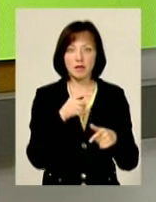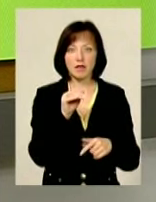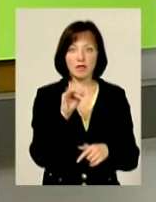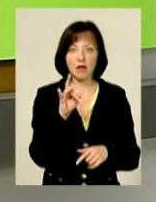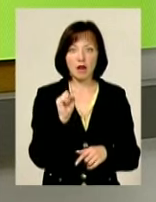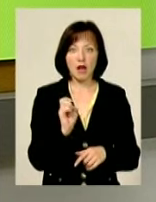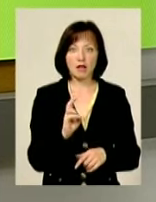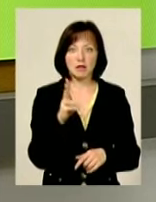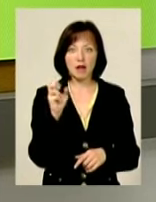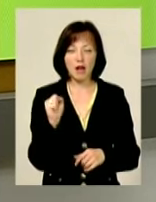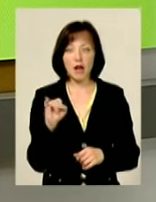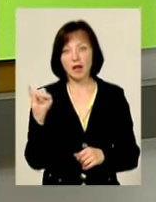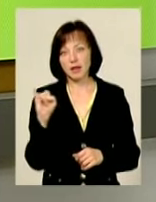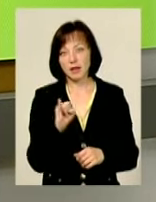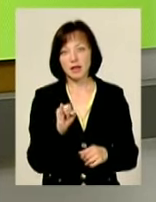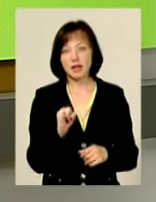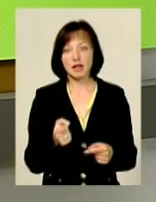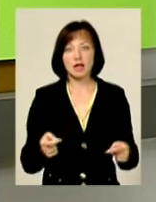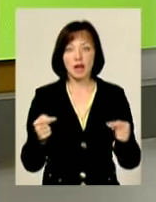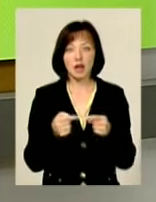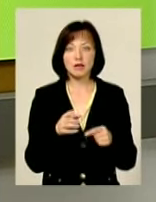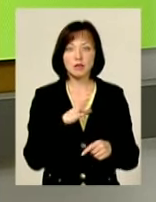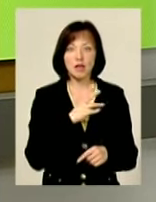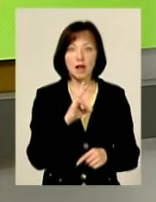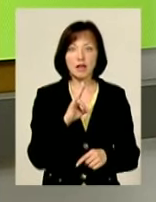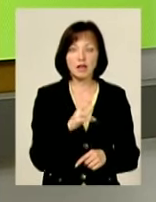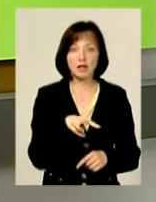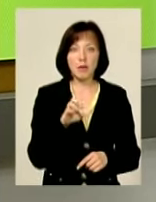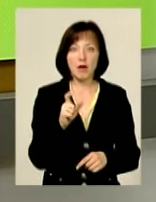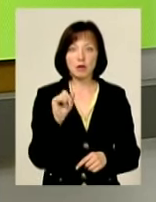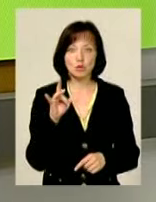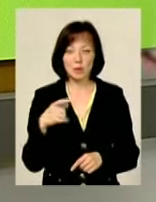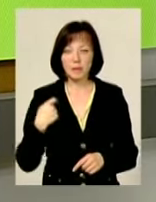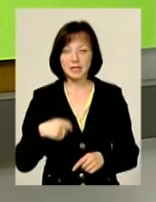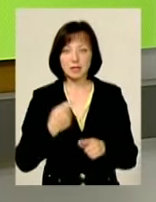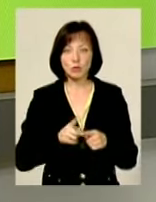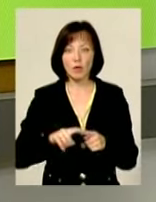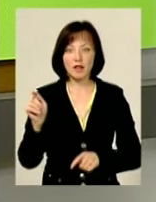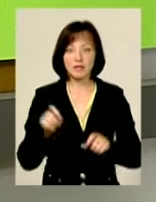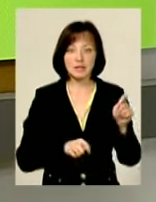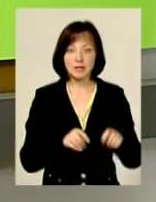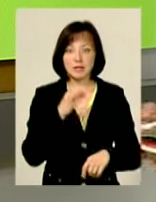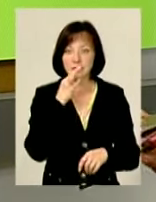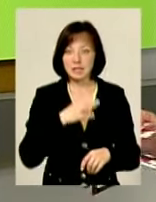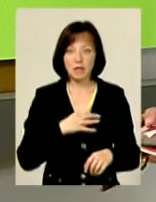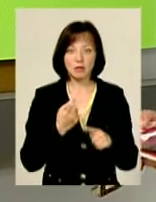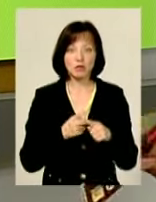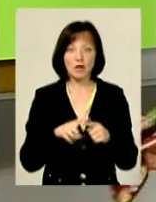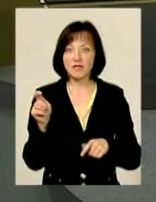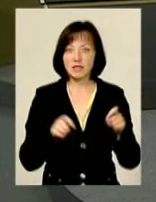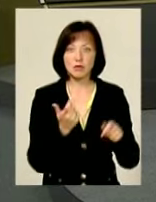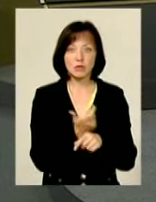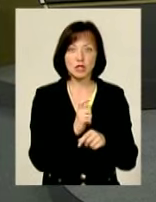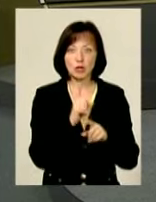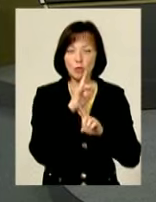Ступка. І якраз там була Ніна Мазур, президент цього фестивалю. Коли вона мені сказала, що цього фестивалю більше не